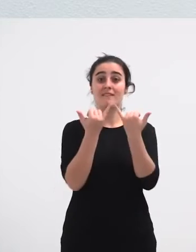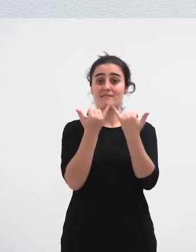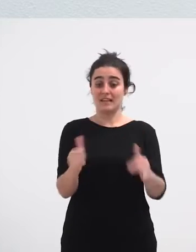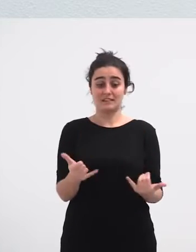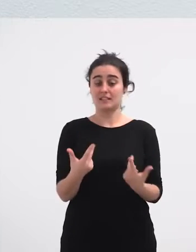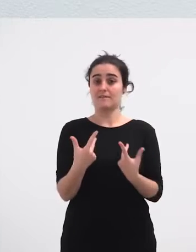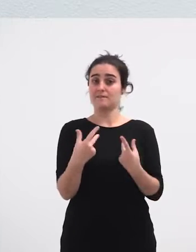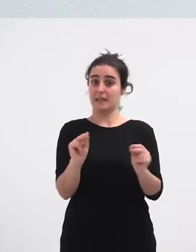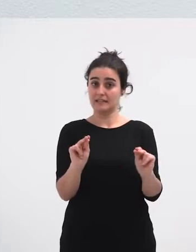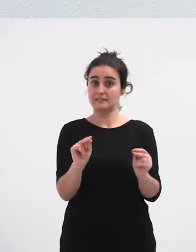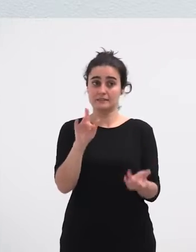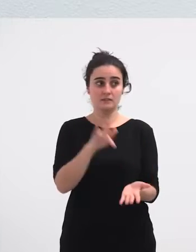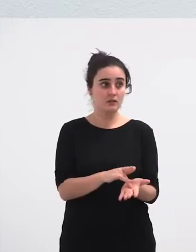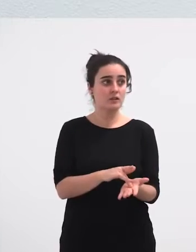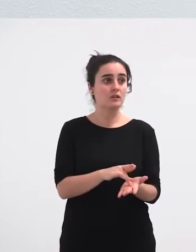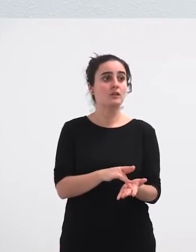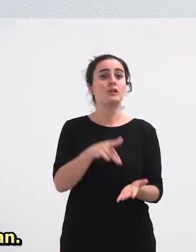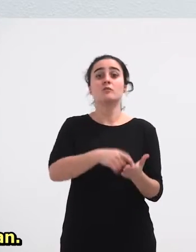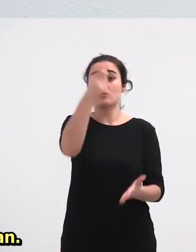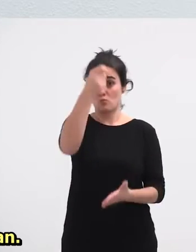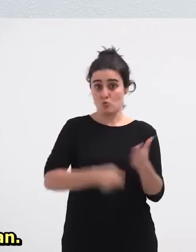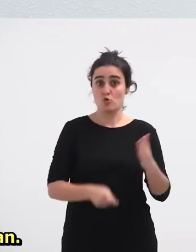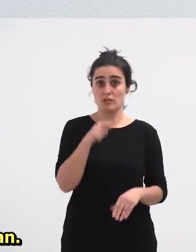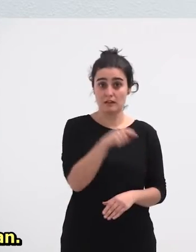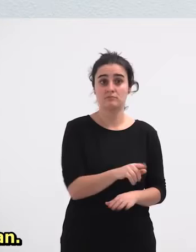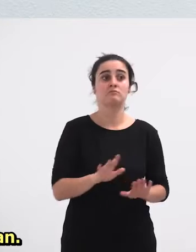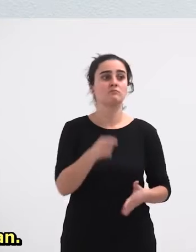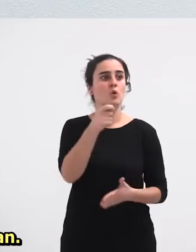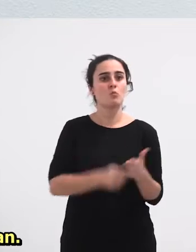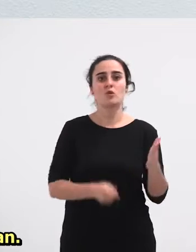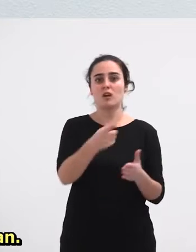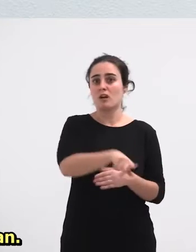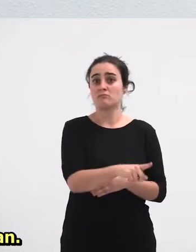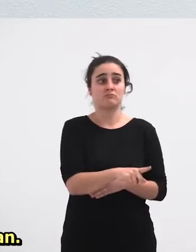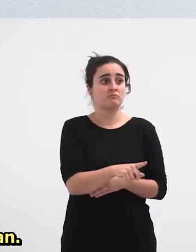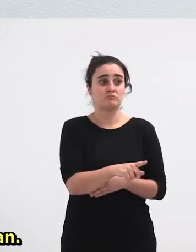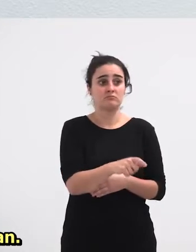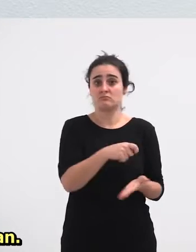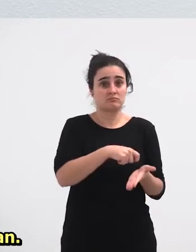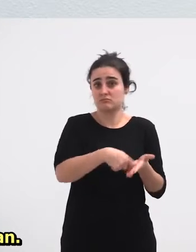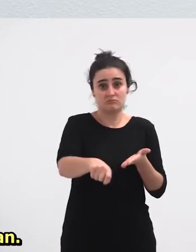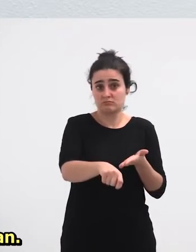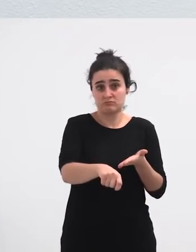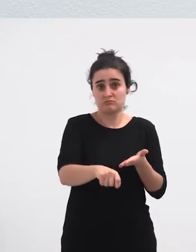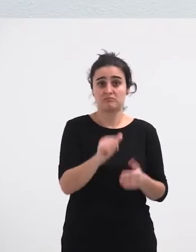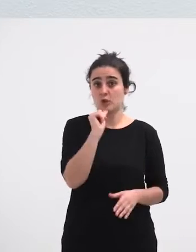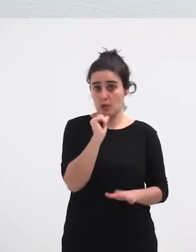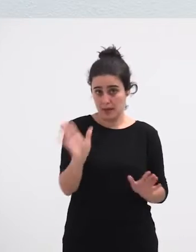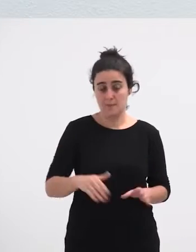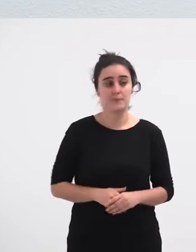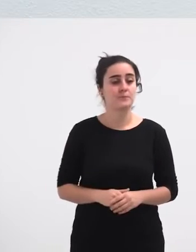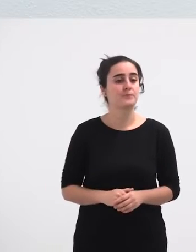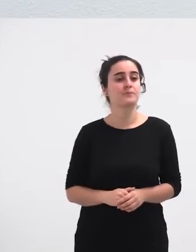zirenean izun bat jarriz itxaien eta izun hori ezuten orda hindu izan nahi